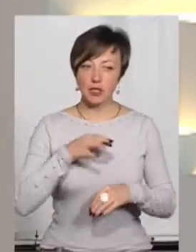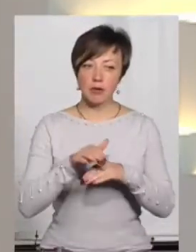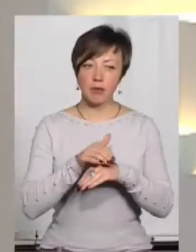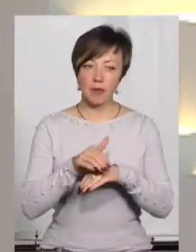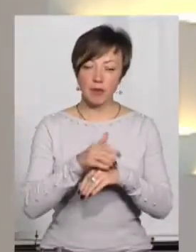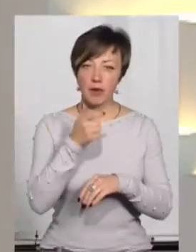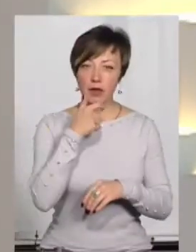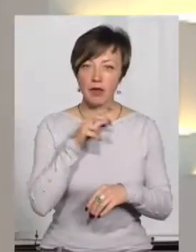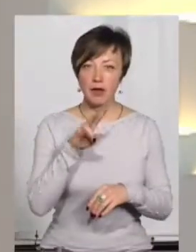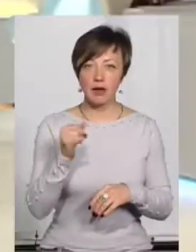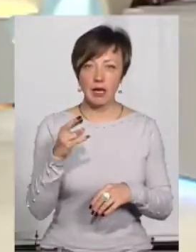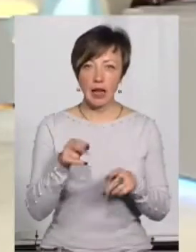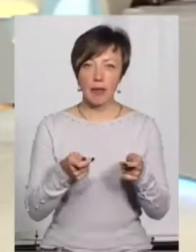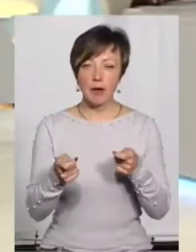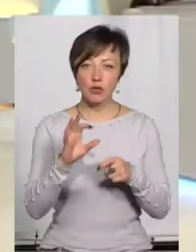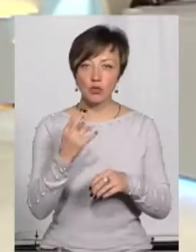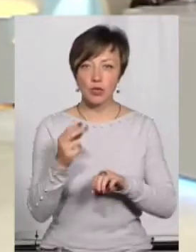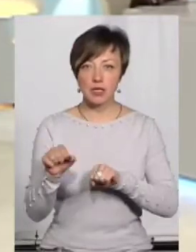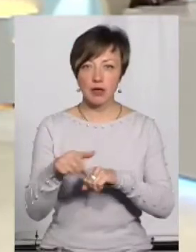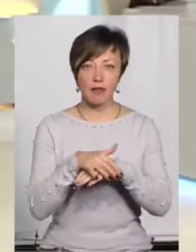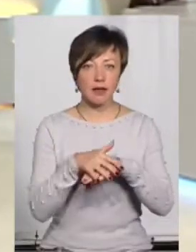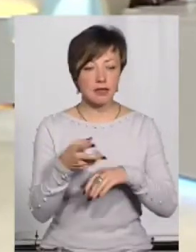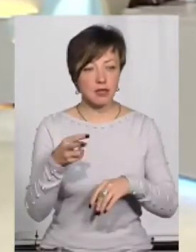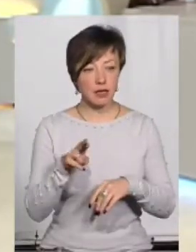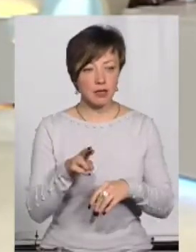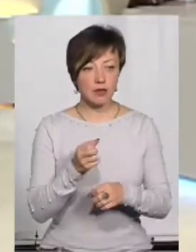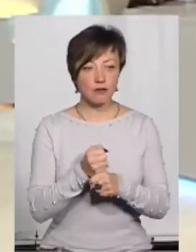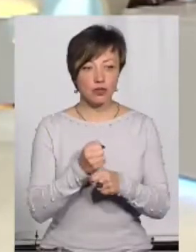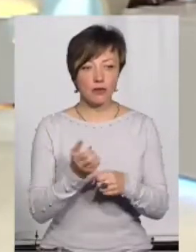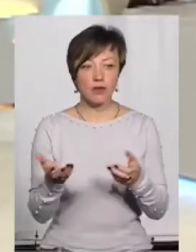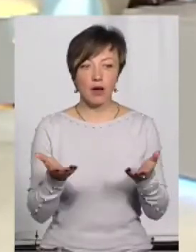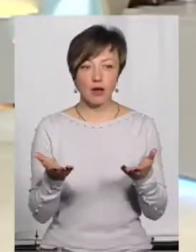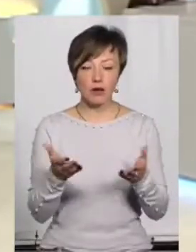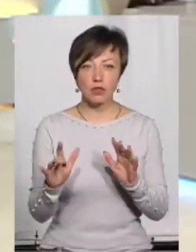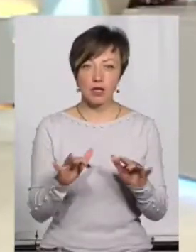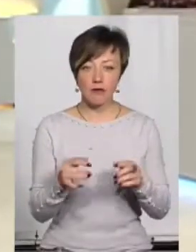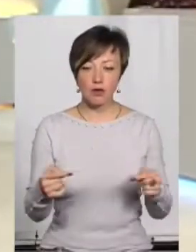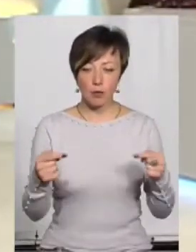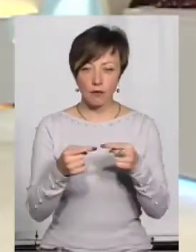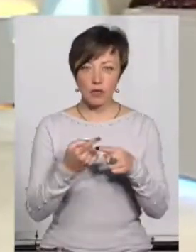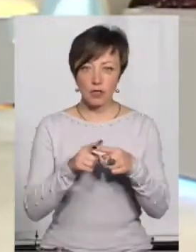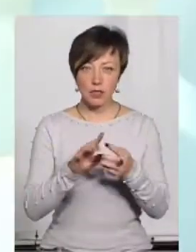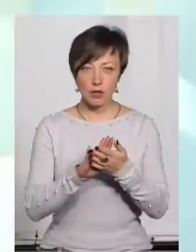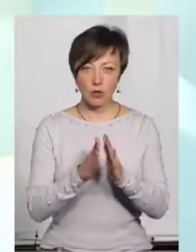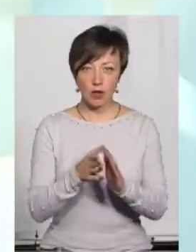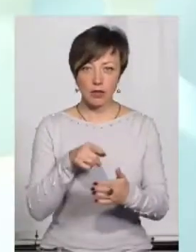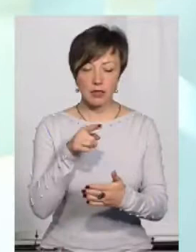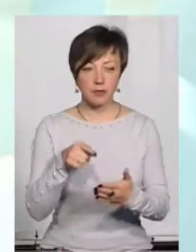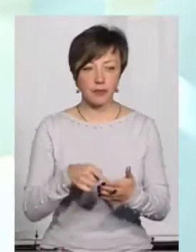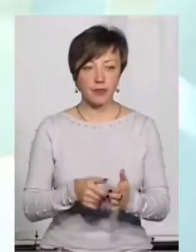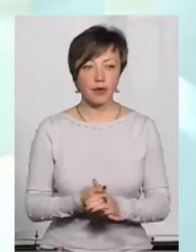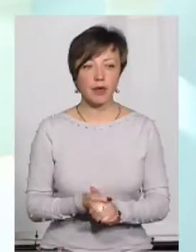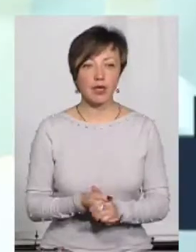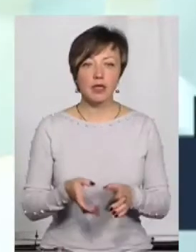Лілі, чи департамент соцзахисту населення вжив якихось заходів відповідно до цієї ситуації? Звичайно,